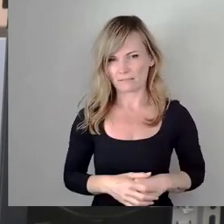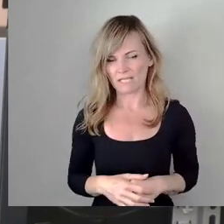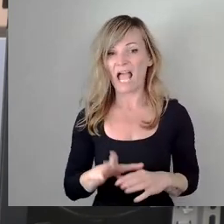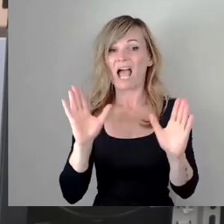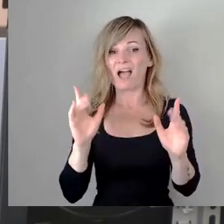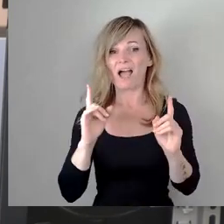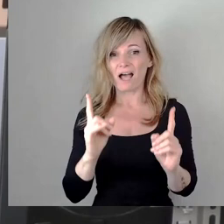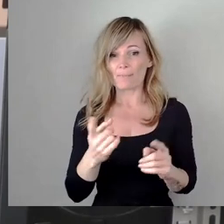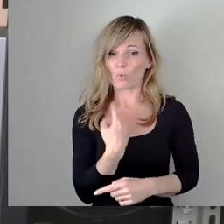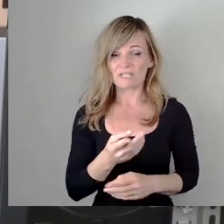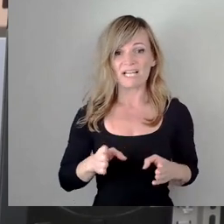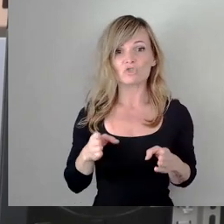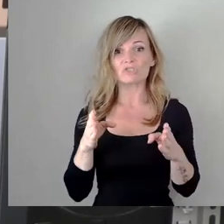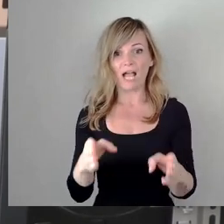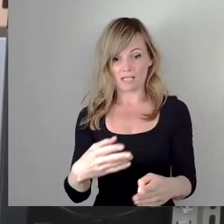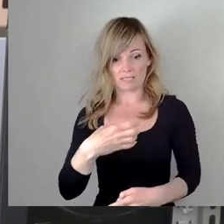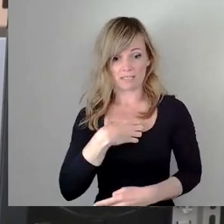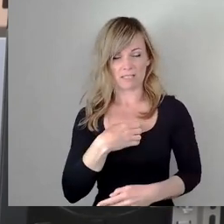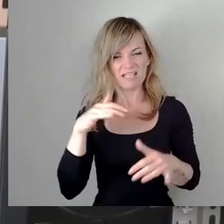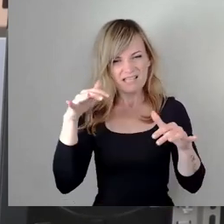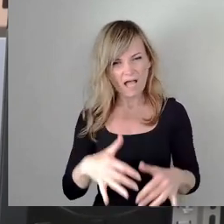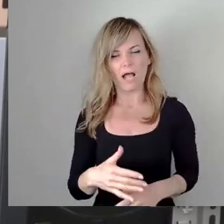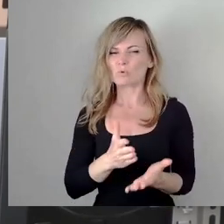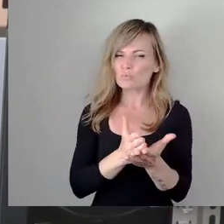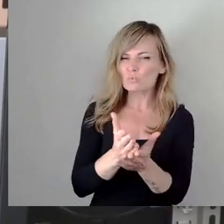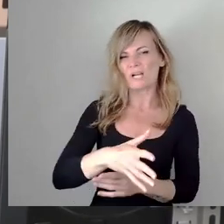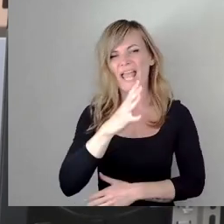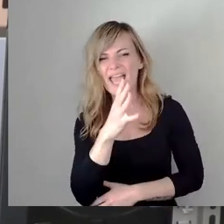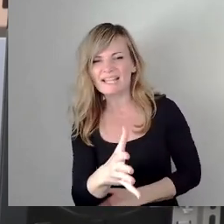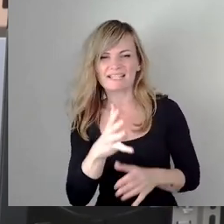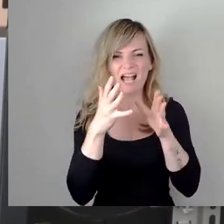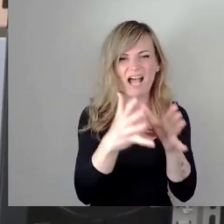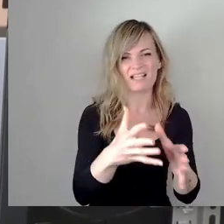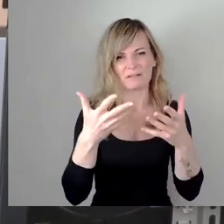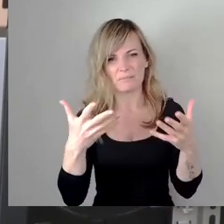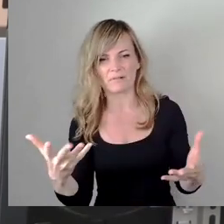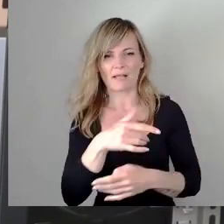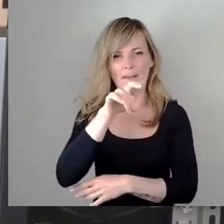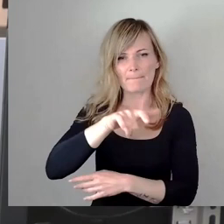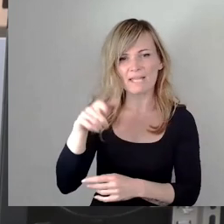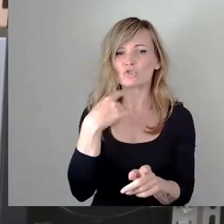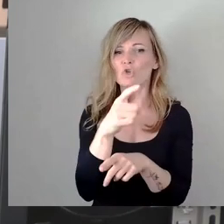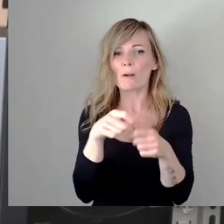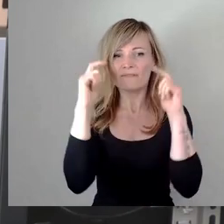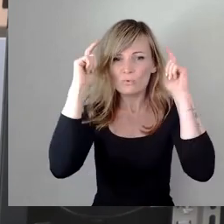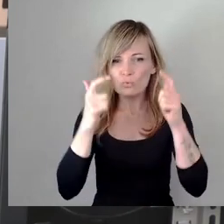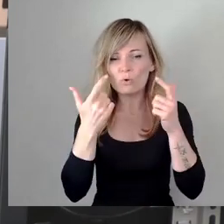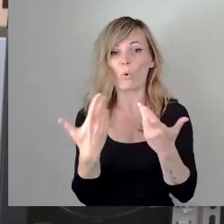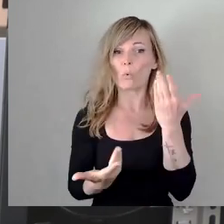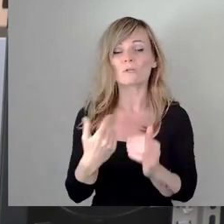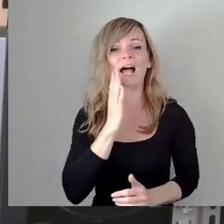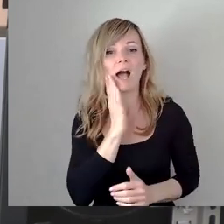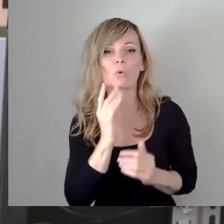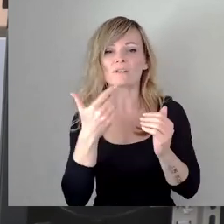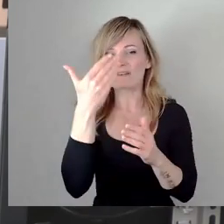unsere Straßen getragen werden und Menschen mit dunklerer Hautfarbe oder Frauen mit Kopftuch beschimpft, diskriminiert